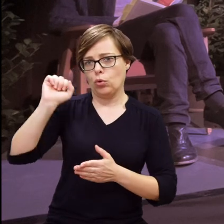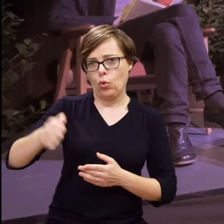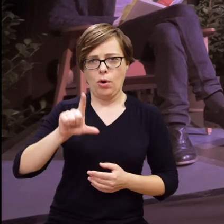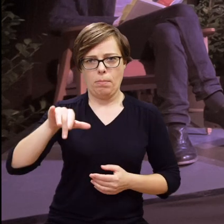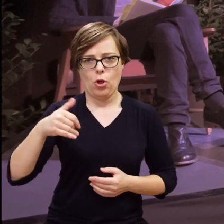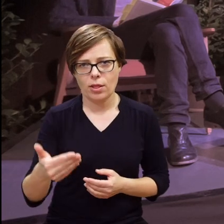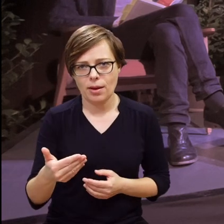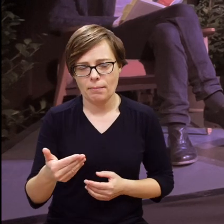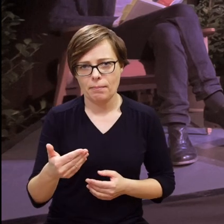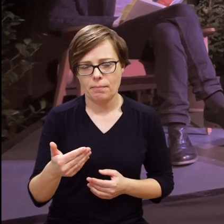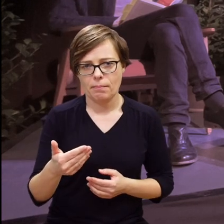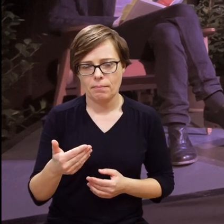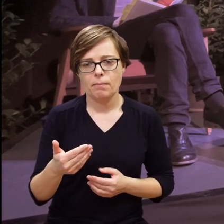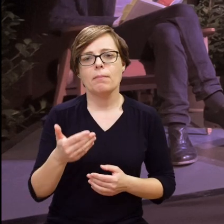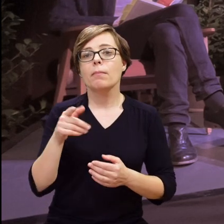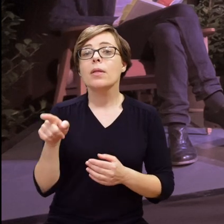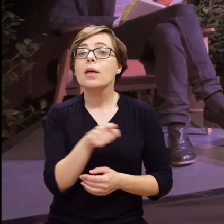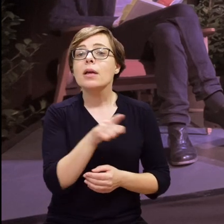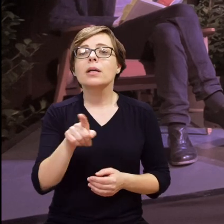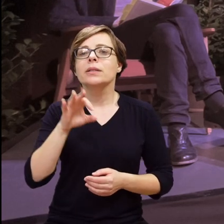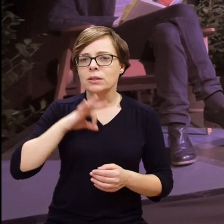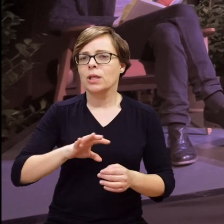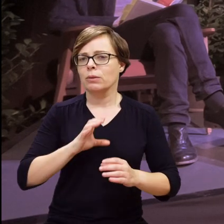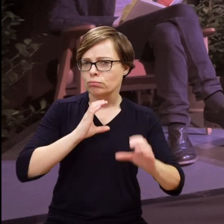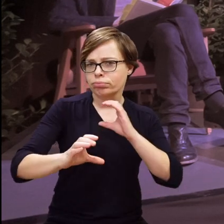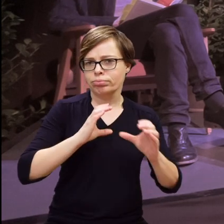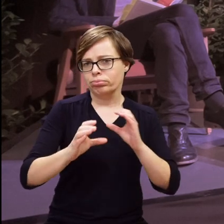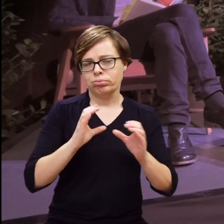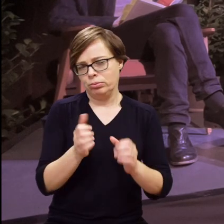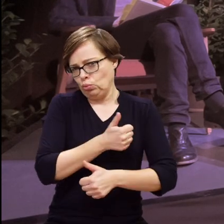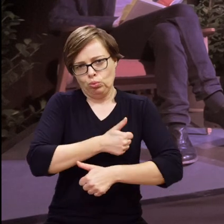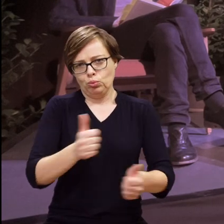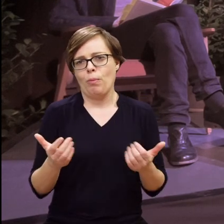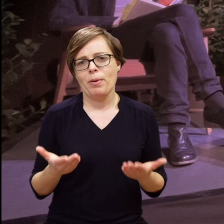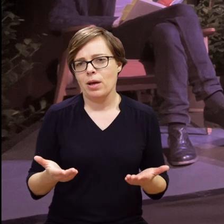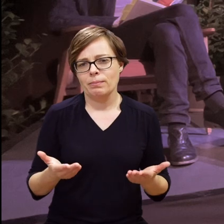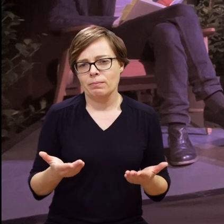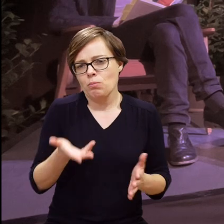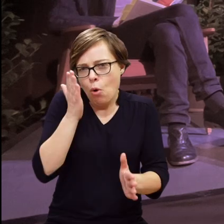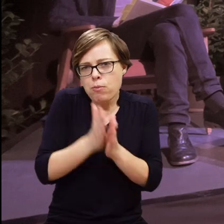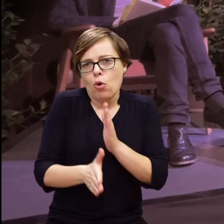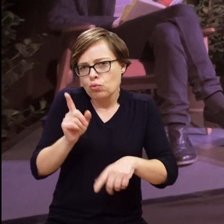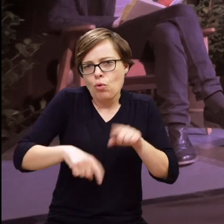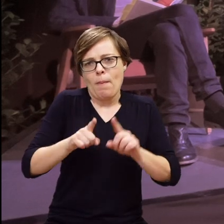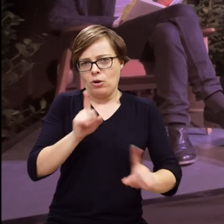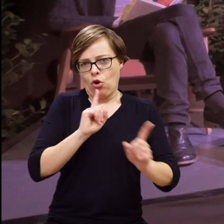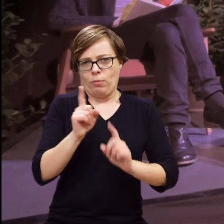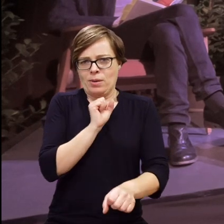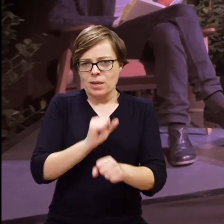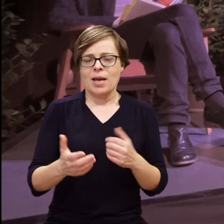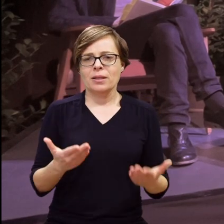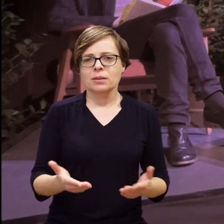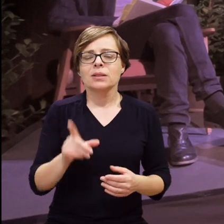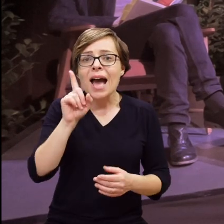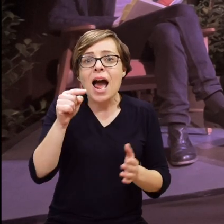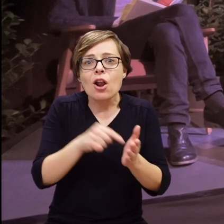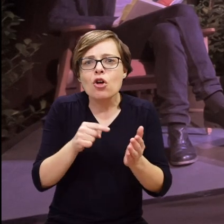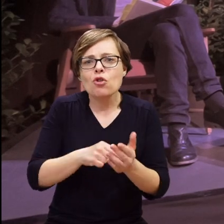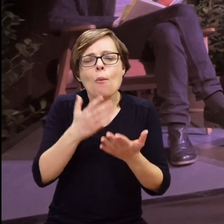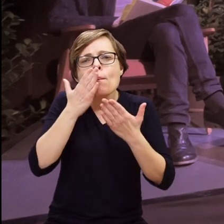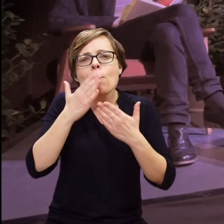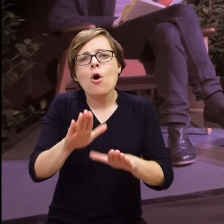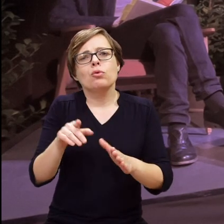się dzisiaj z nimi spotykam, oni biegle migają w PJM-ie, i właściwie skomunikują się ze swoim synem w sposób świetny, mogą po prostu